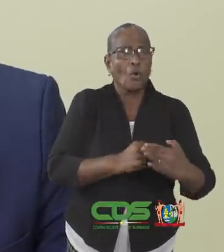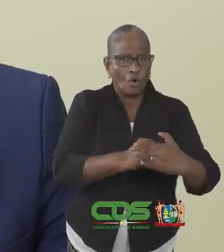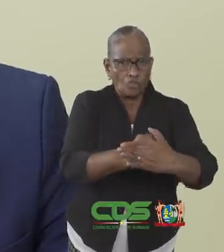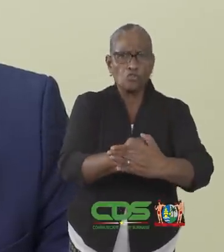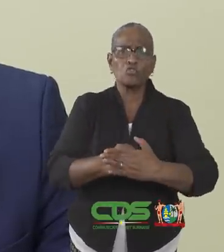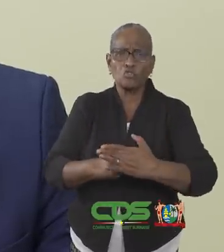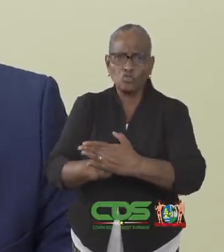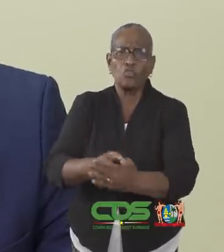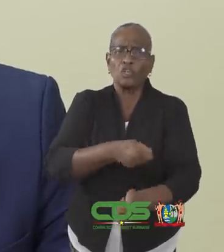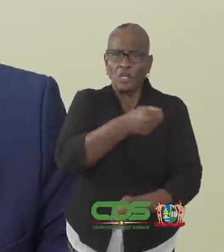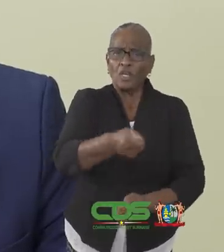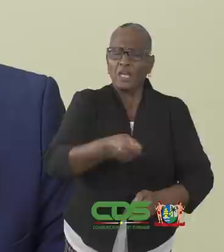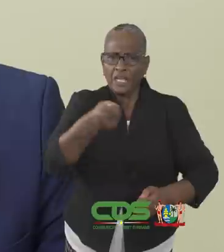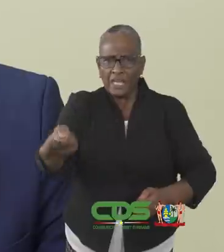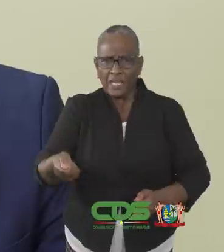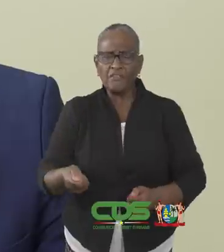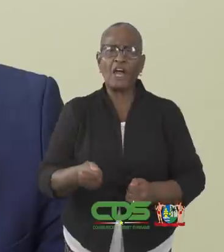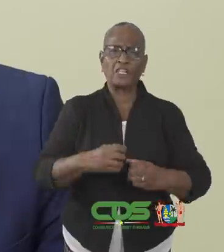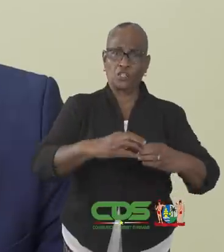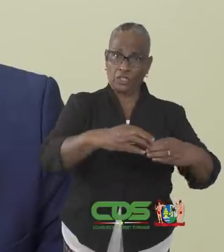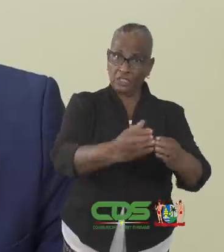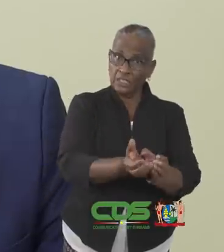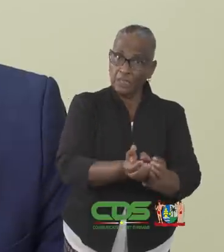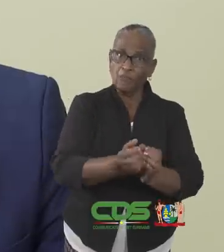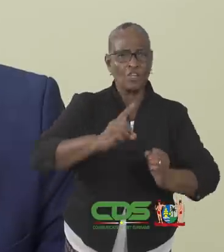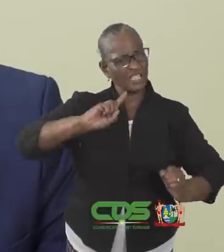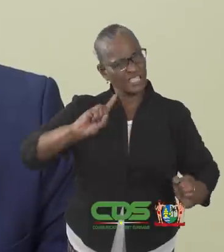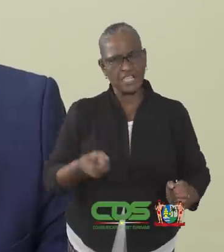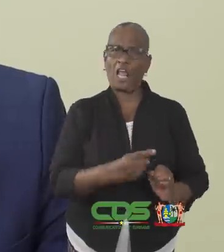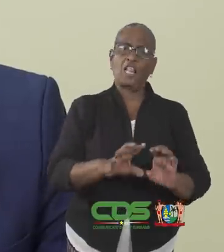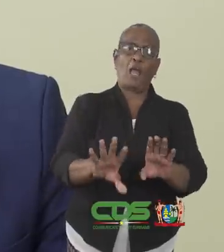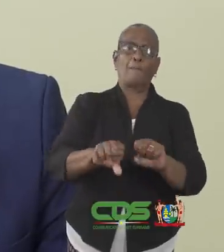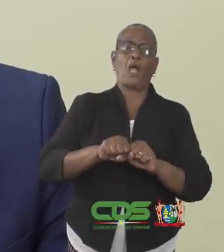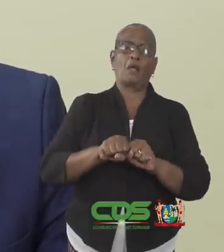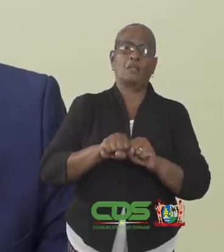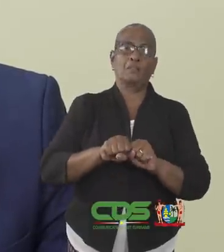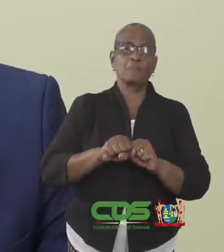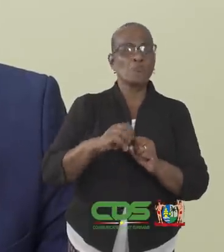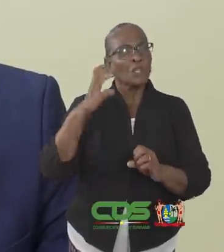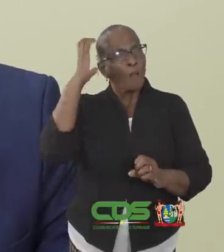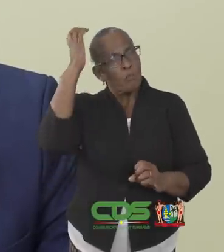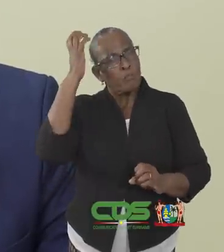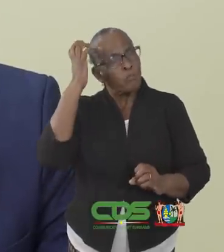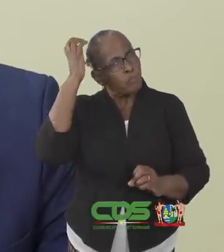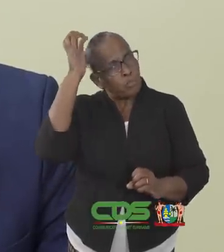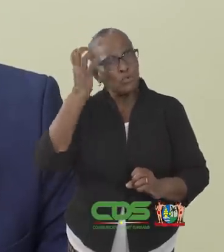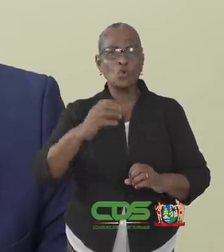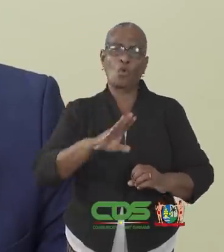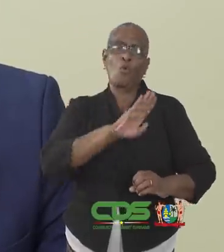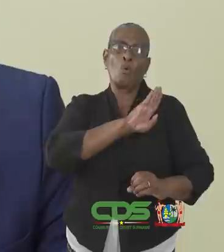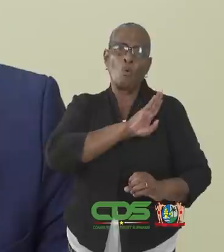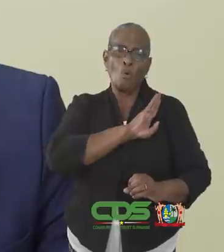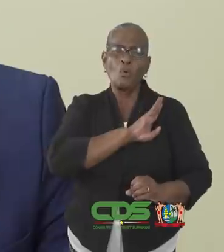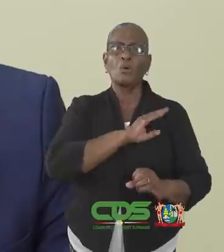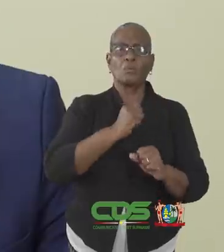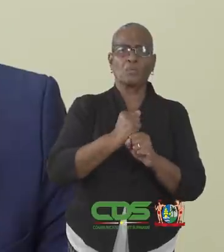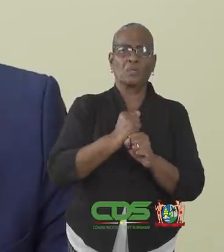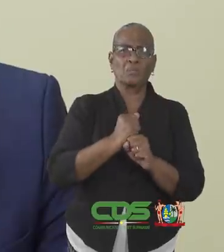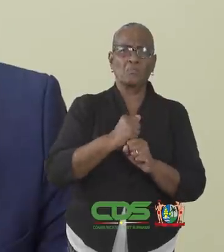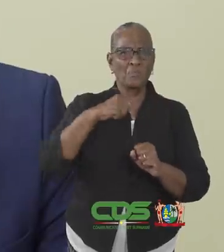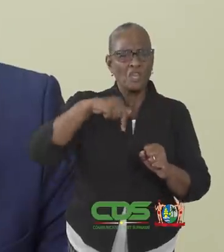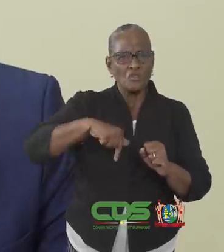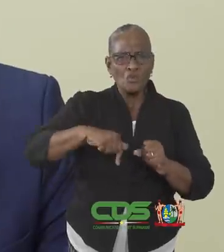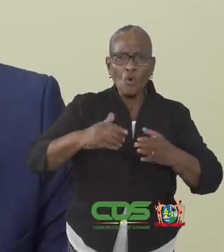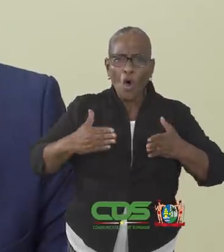ondersteuning verlenen aan het reeds bestaande quickresponse team. De eerder genoemde bezorgheid heeft ook te maken